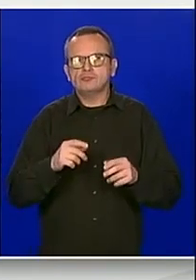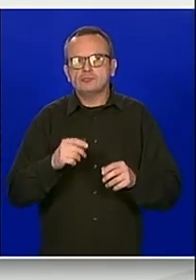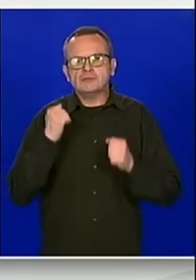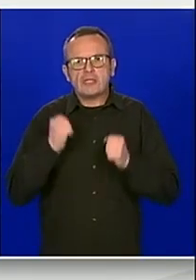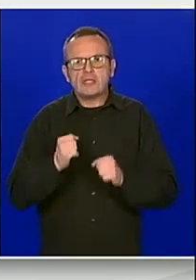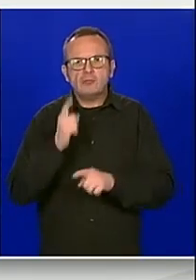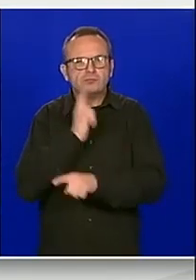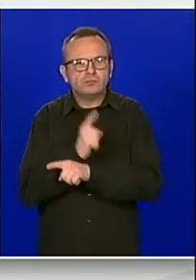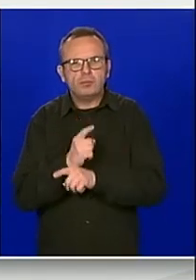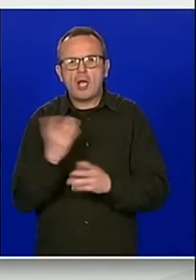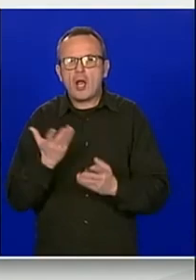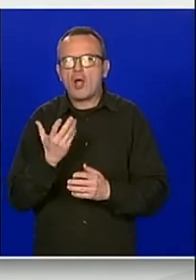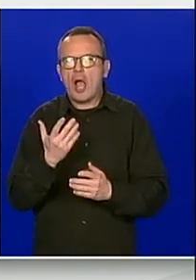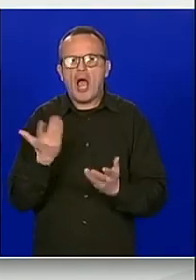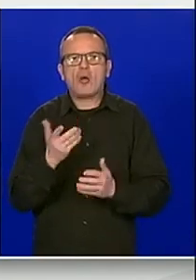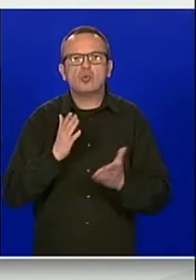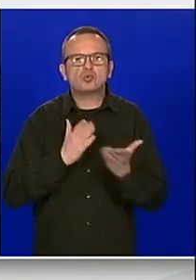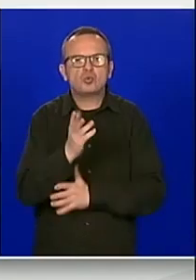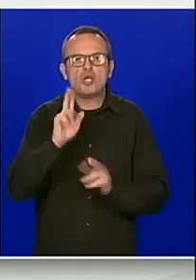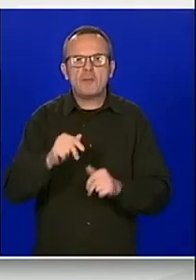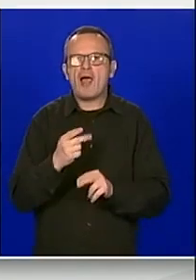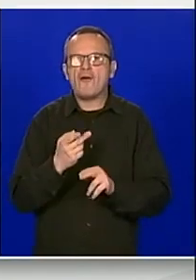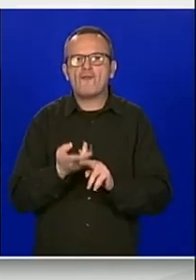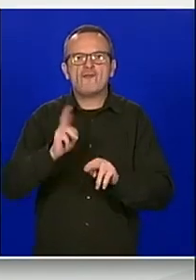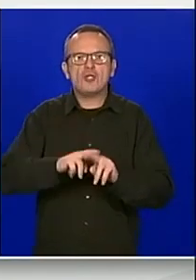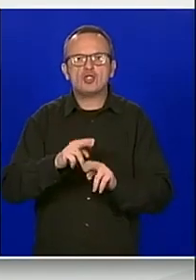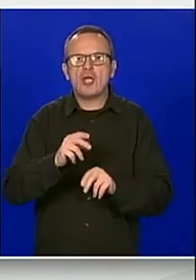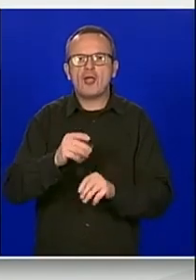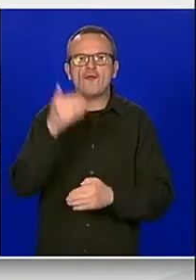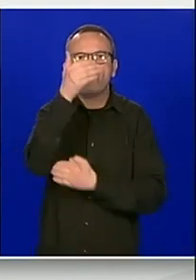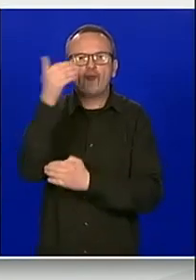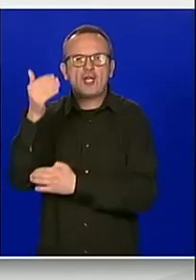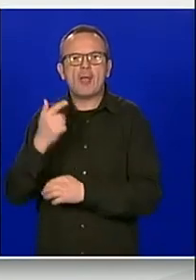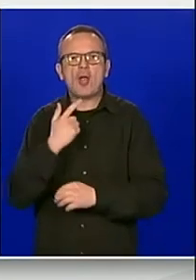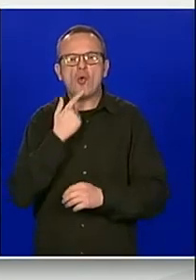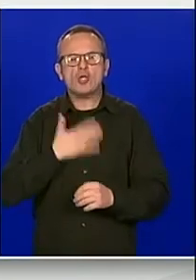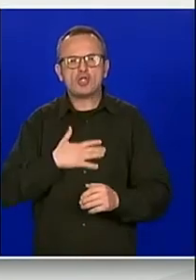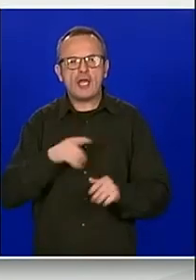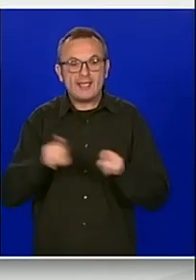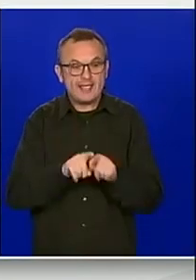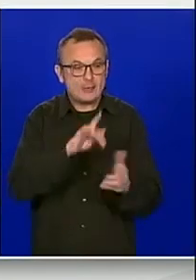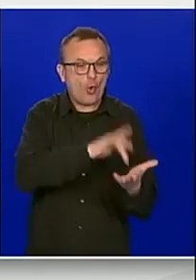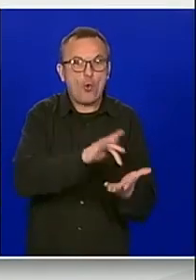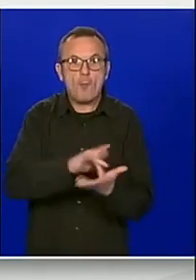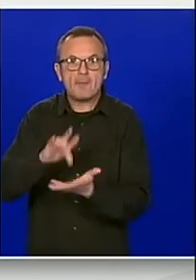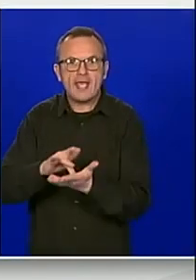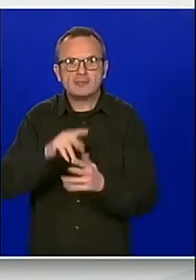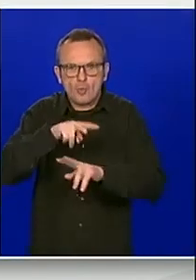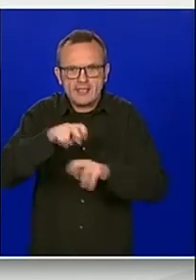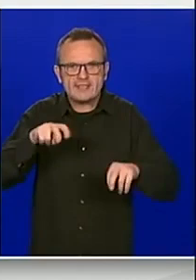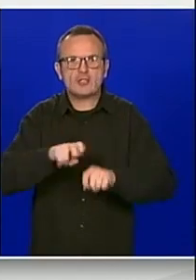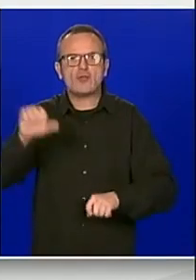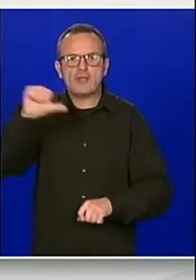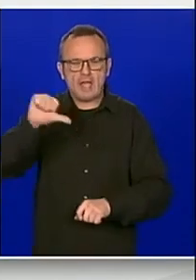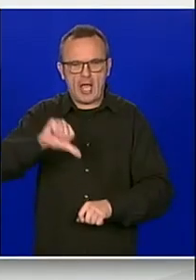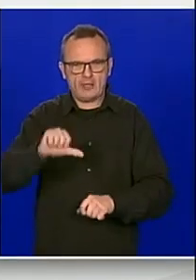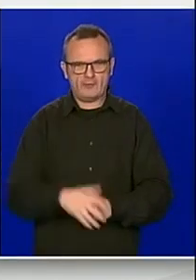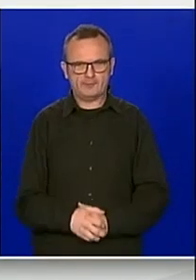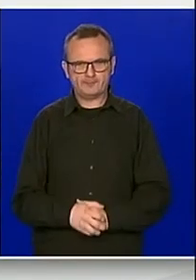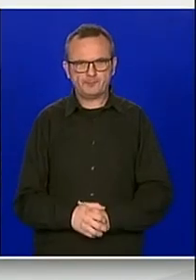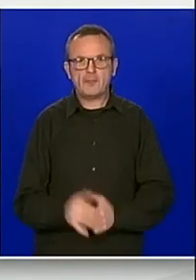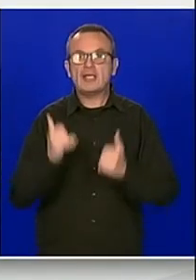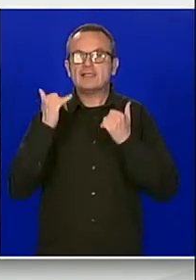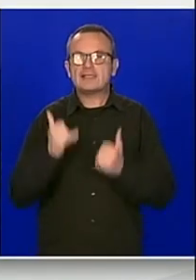za različite svrhe. U svrhu odklanjanja nesigurnosti postupka, odnosno zastoja u realizaciji nakon postupka nadmetanja, utvrđena je